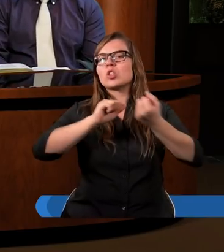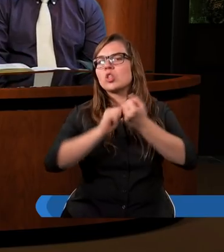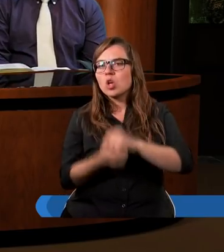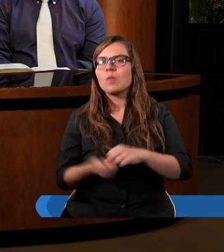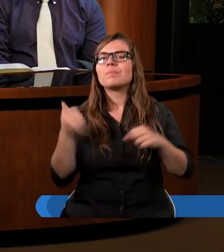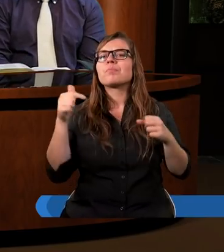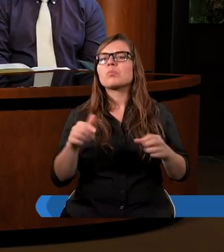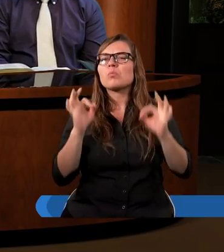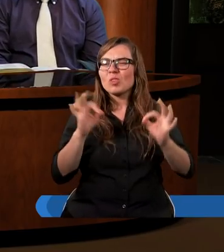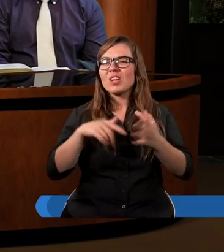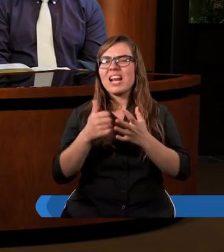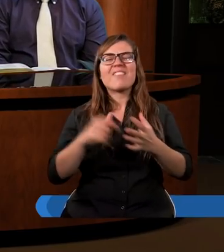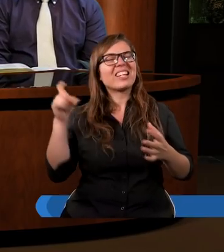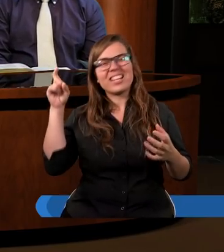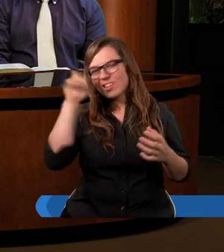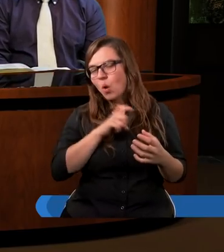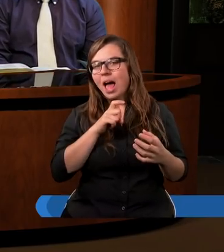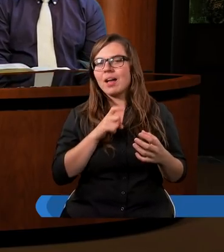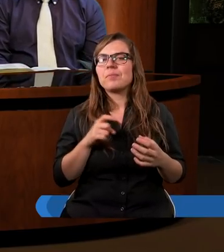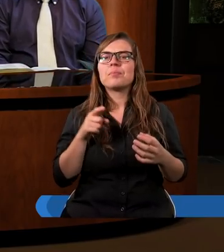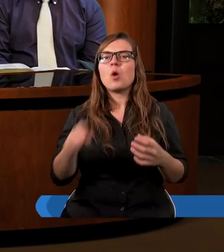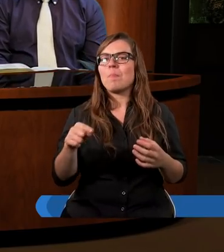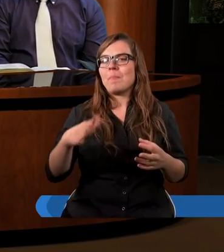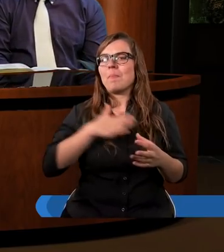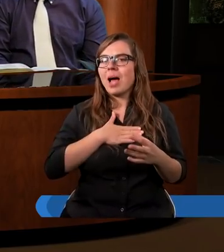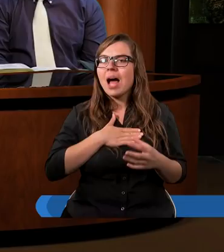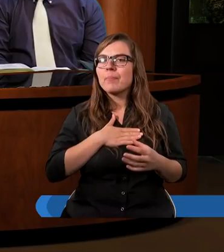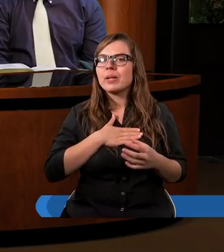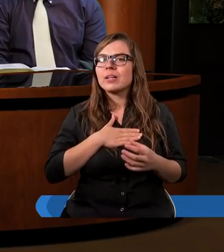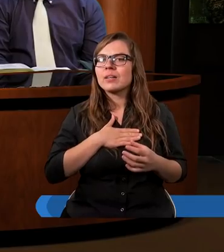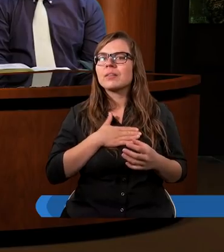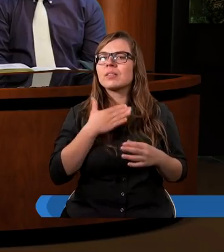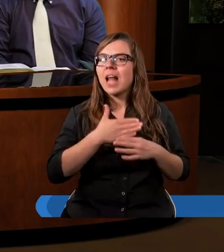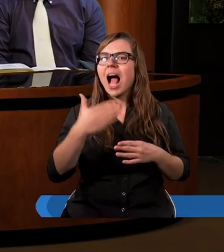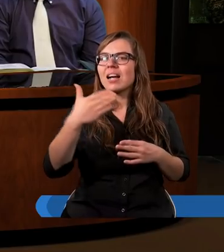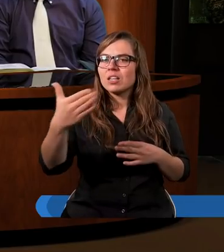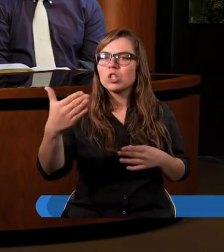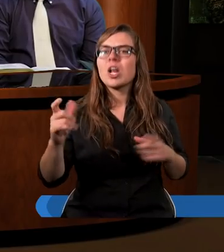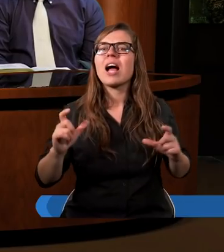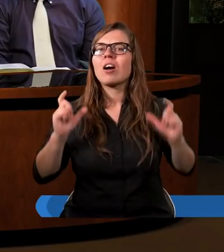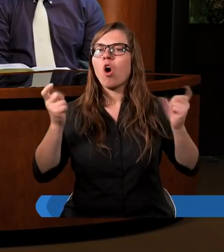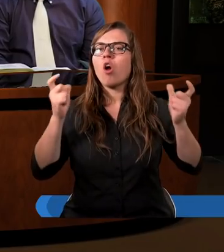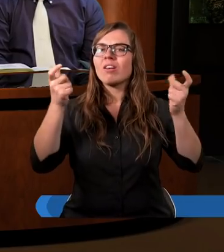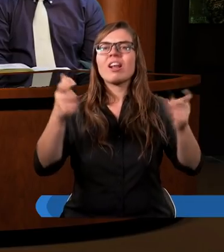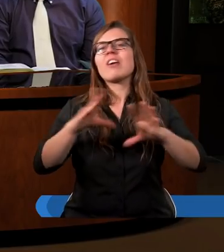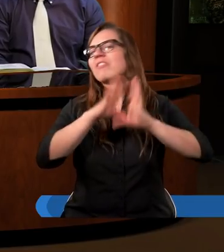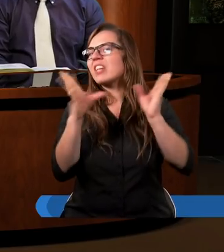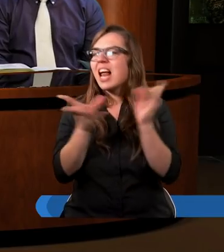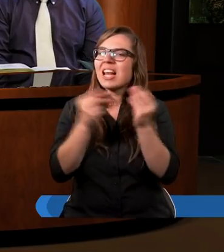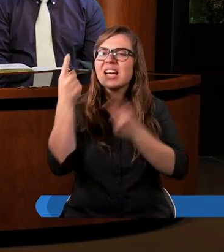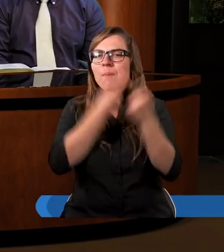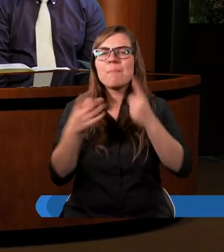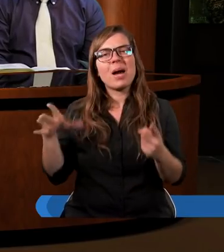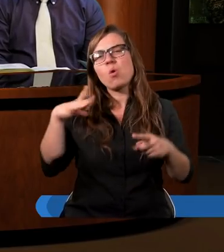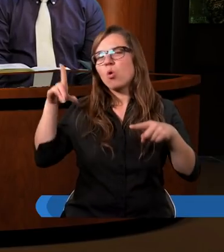ustawicznie złe. Oto mamy dalsze konsekwencje, że wszelkie myślenie